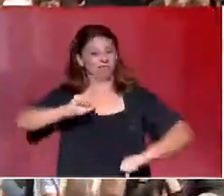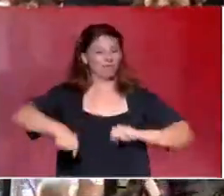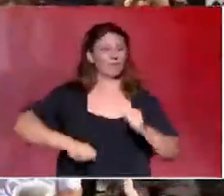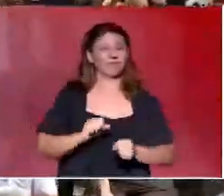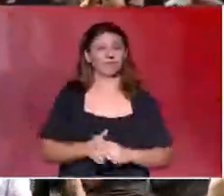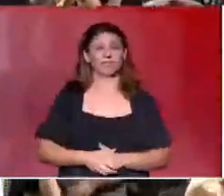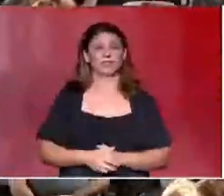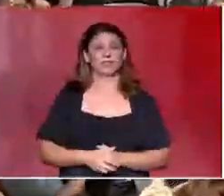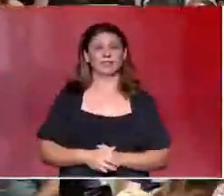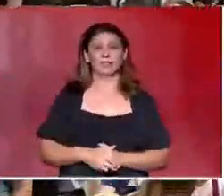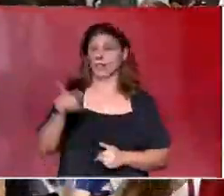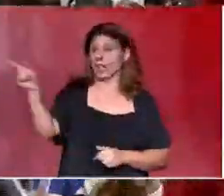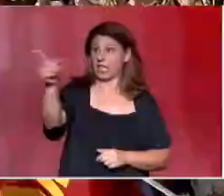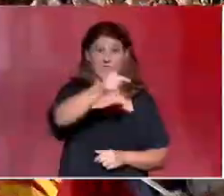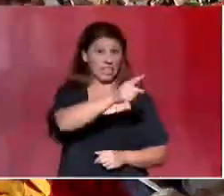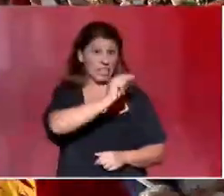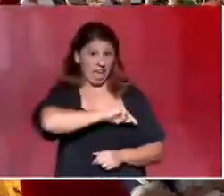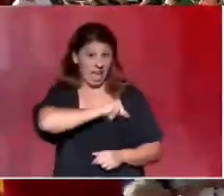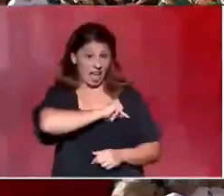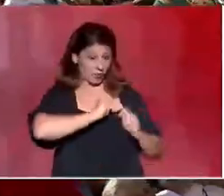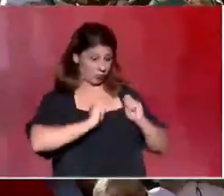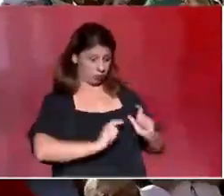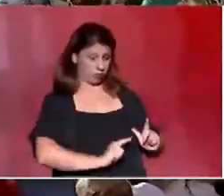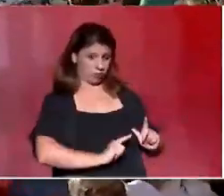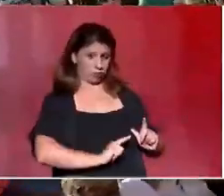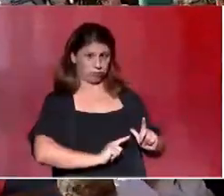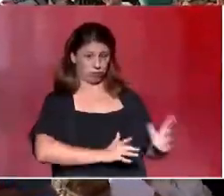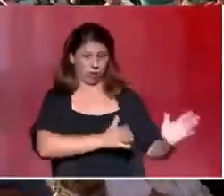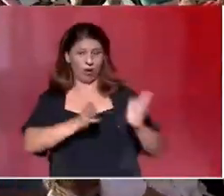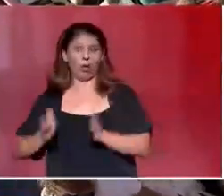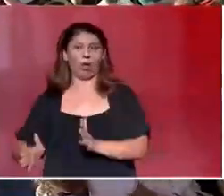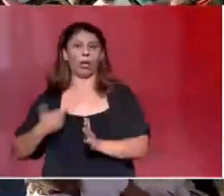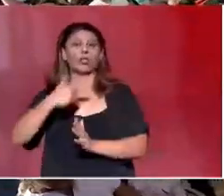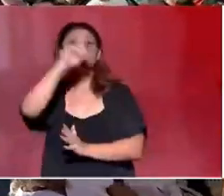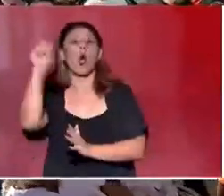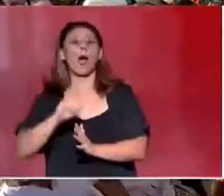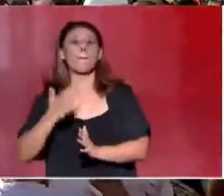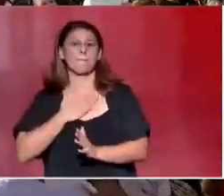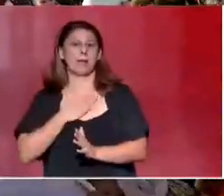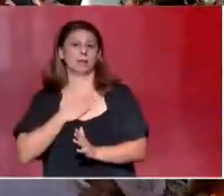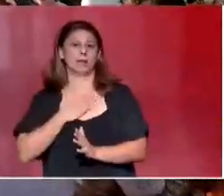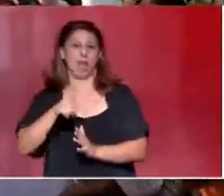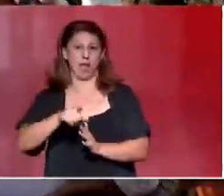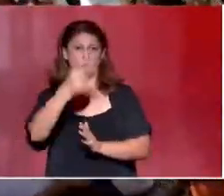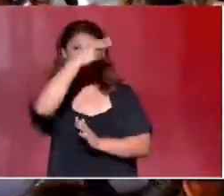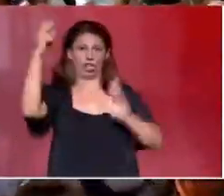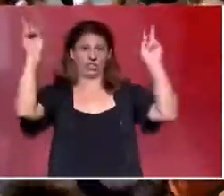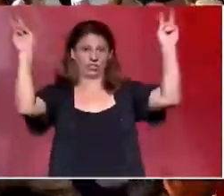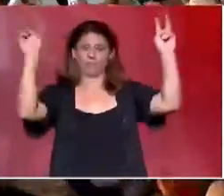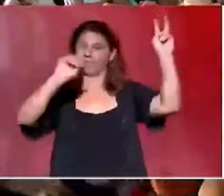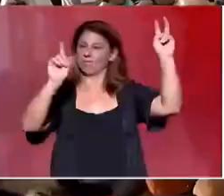τα κέρδη τους ή οι ζωές μας. Δεν είναι απλά ένα σύνθημα. Έγινε βίωμα,